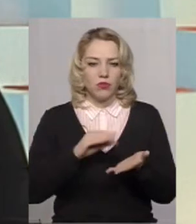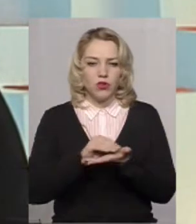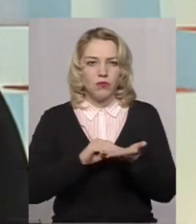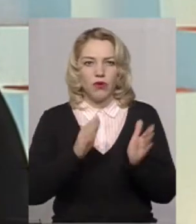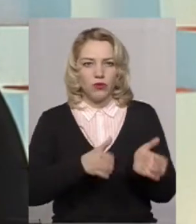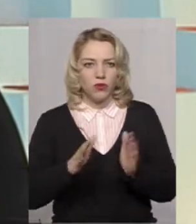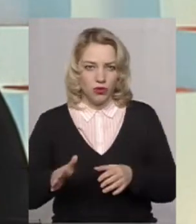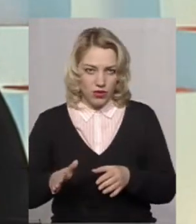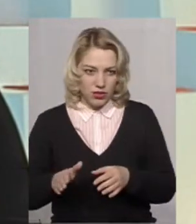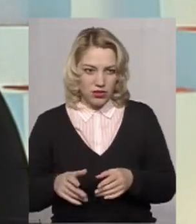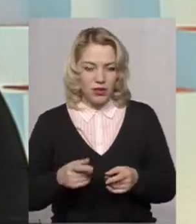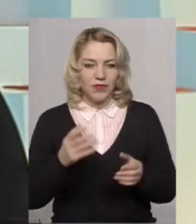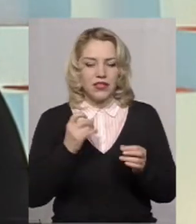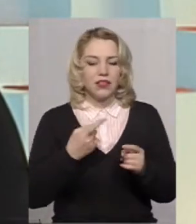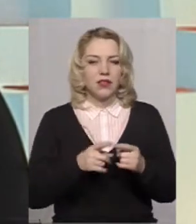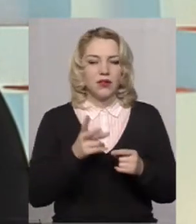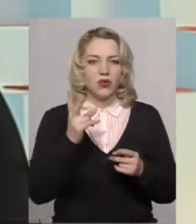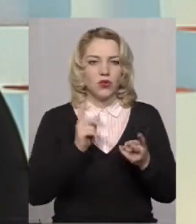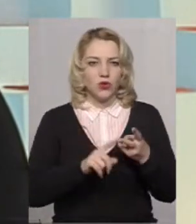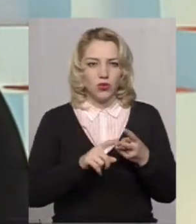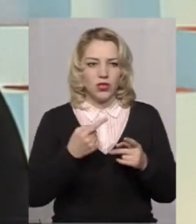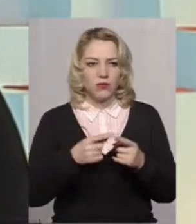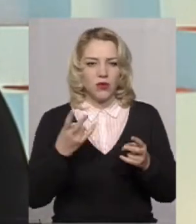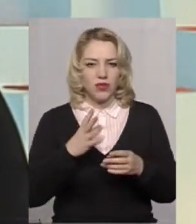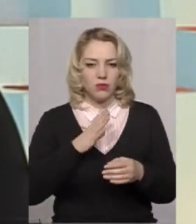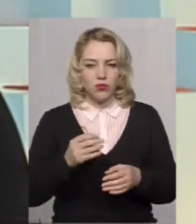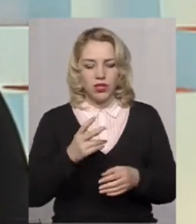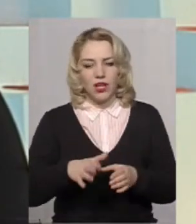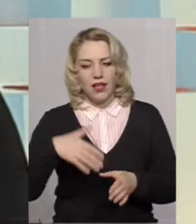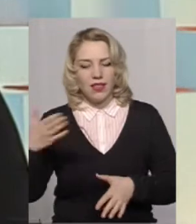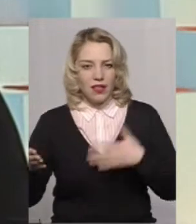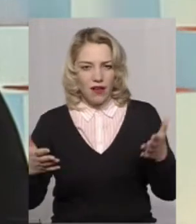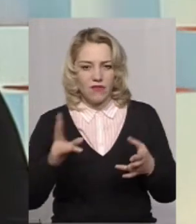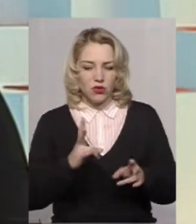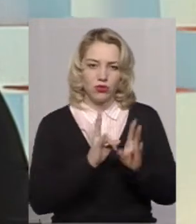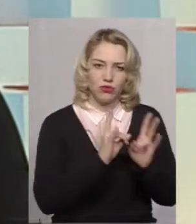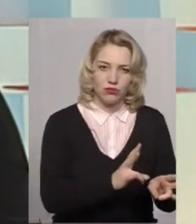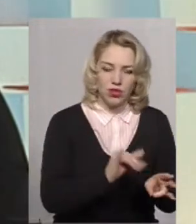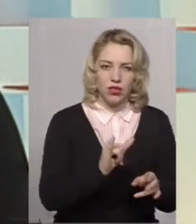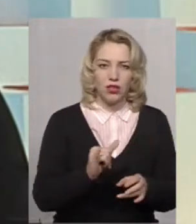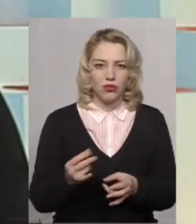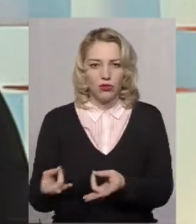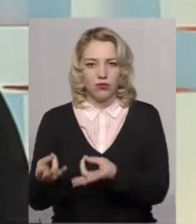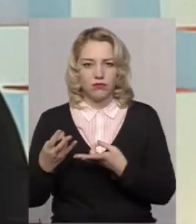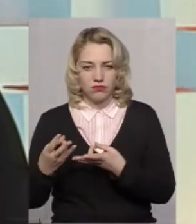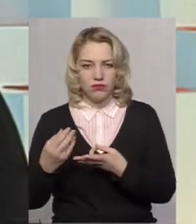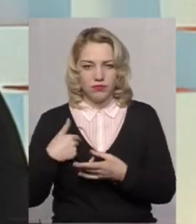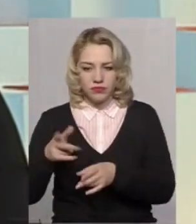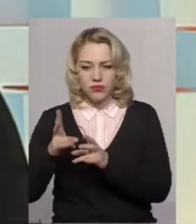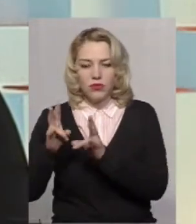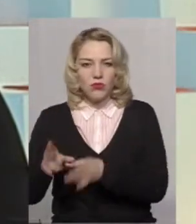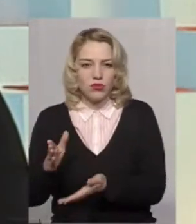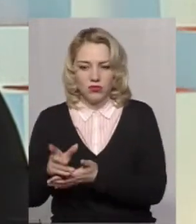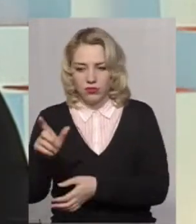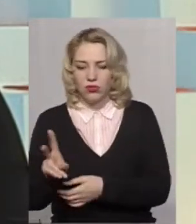систематично вчинятися. Також це повинні бути наявні сторони – крибник, тобто булер і потерпілий. Жертва булінгу за наявності